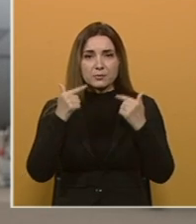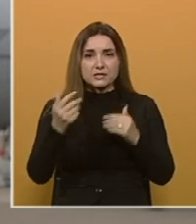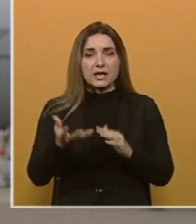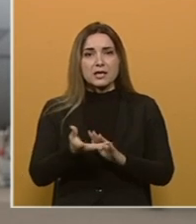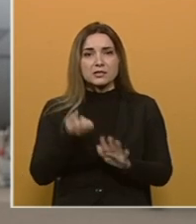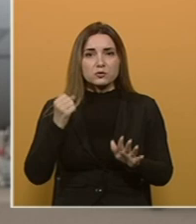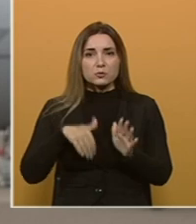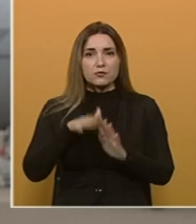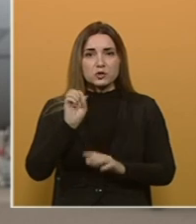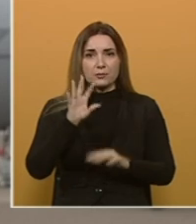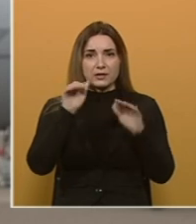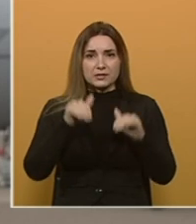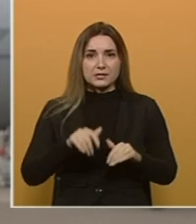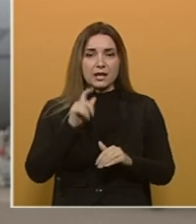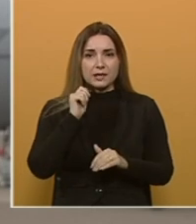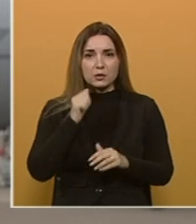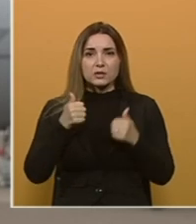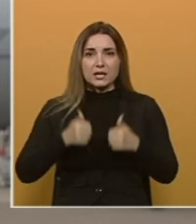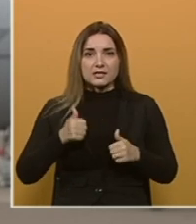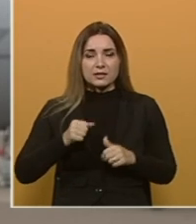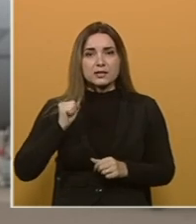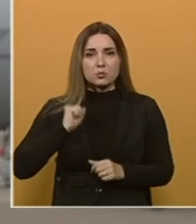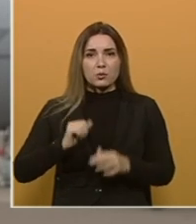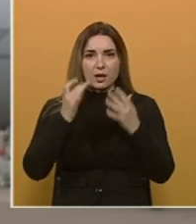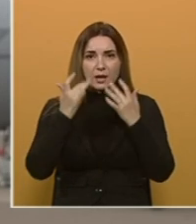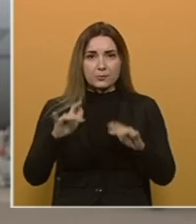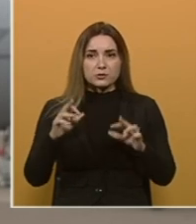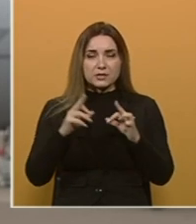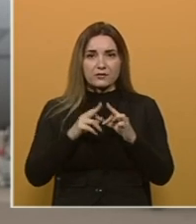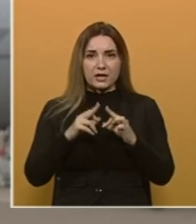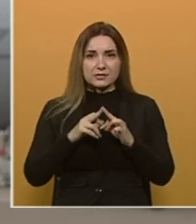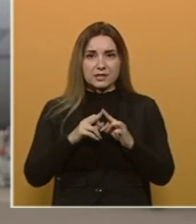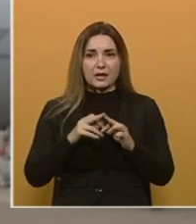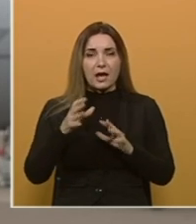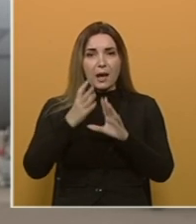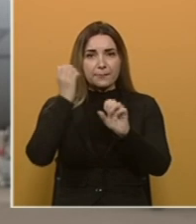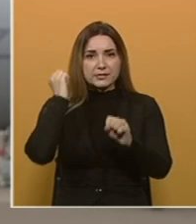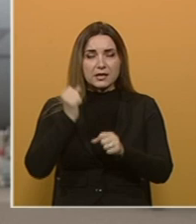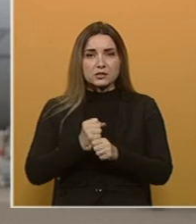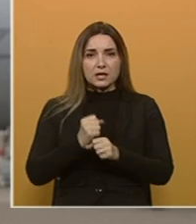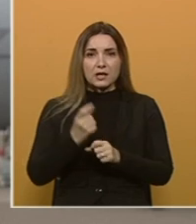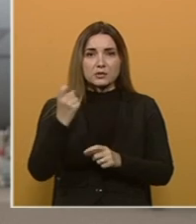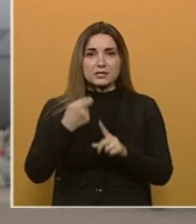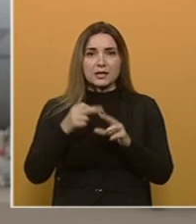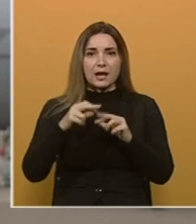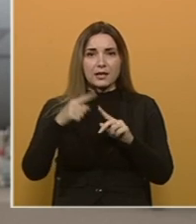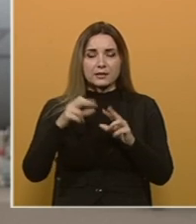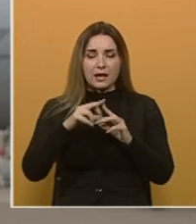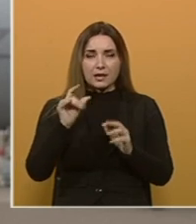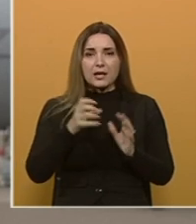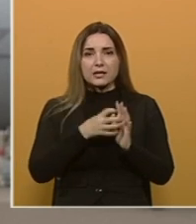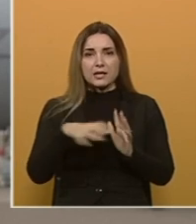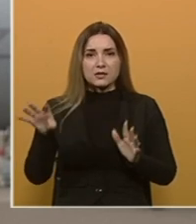više od 15.000 ljudi. Za sada smo morali napustiti Afganistan. Ambasada će djelovati iz Katara i nastavit ćemo